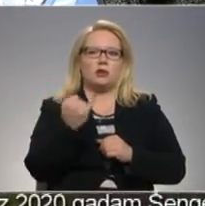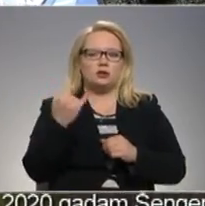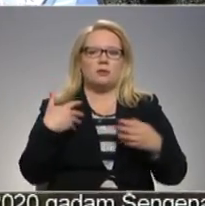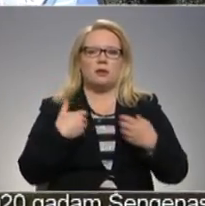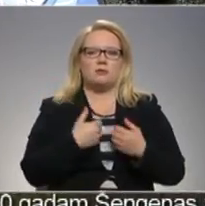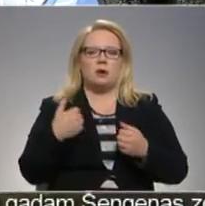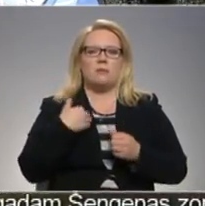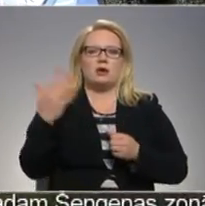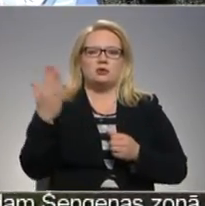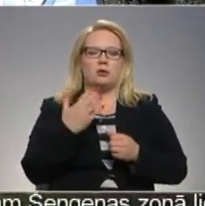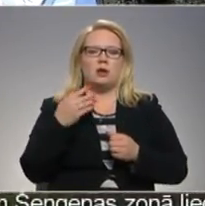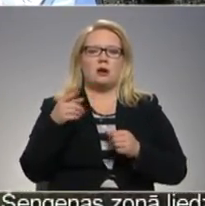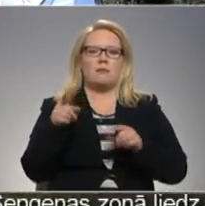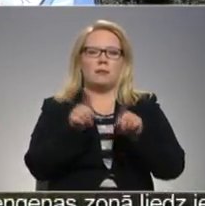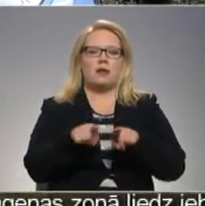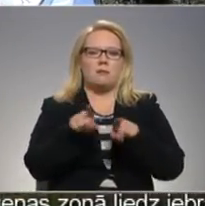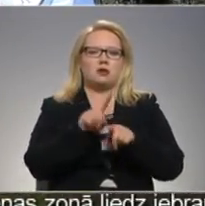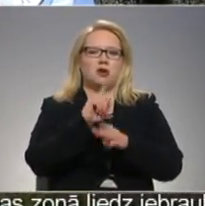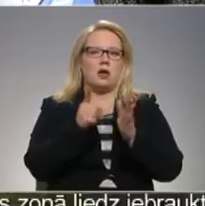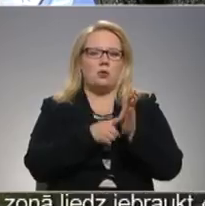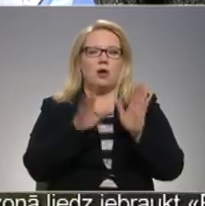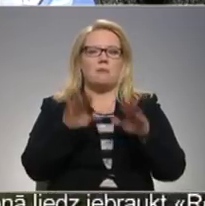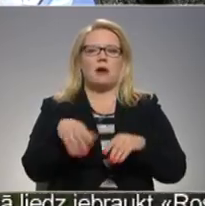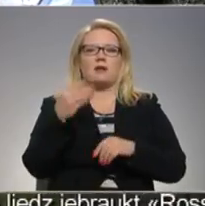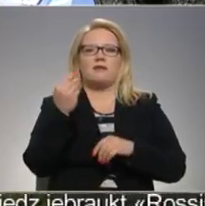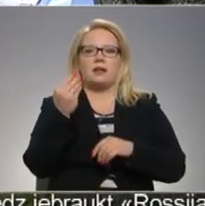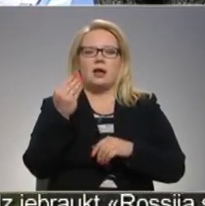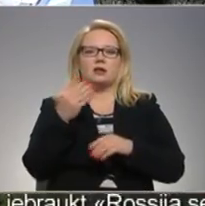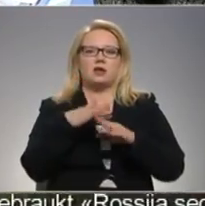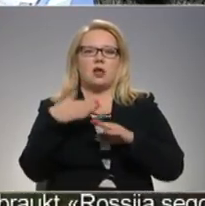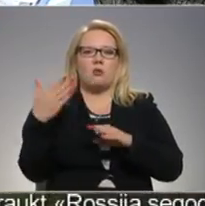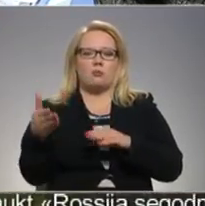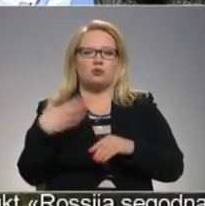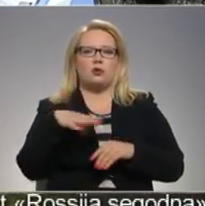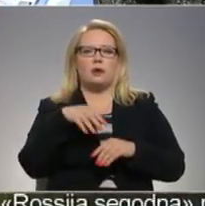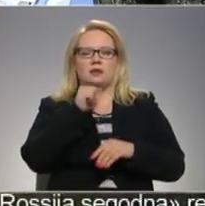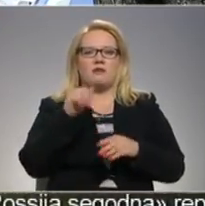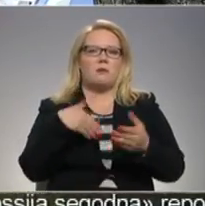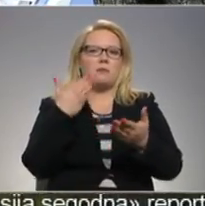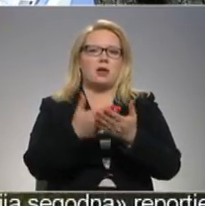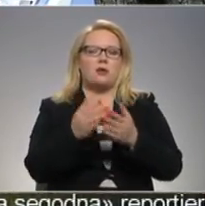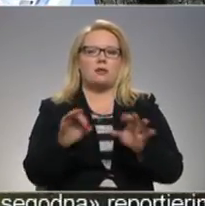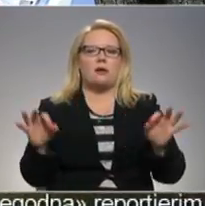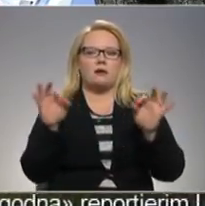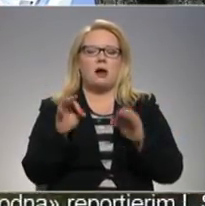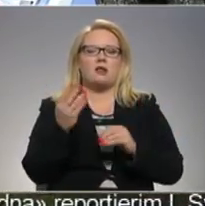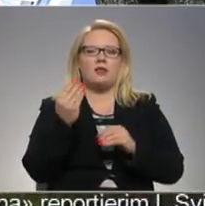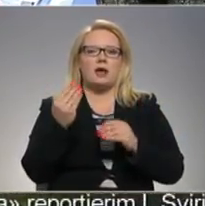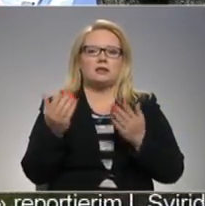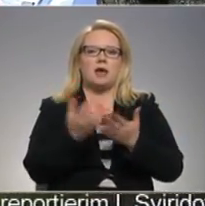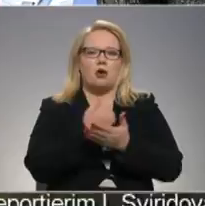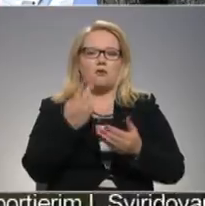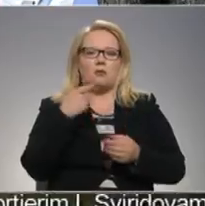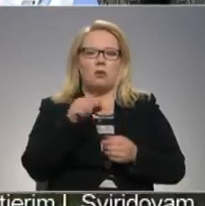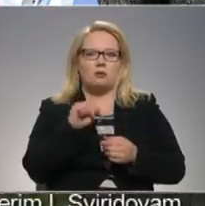bet, diemžēl, mēs nonākam pie šī paša jautājuma par finansiālo pusi. Un tā kā mēs nevaram piedāvāt viņiem kādu finansiālu iegumu no tā,